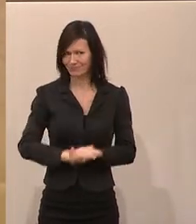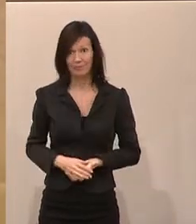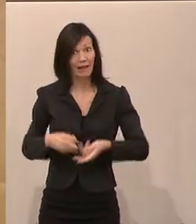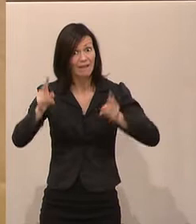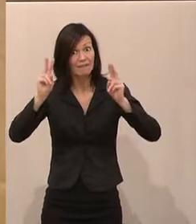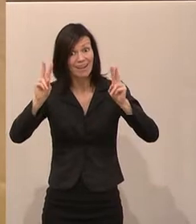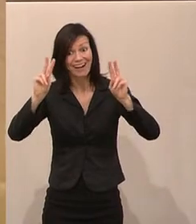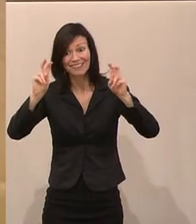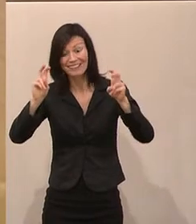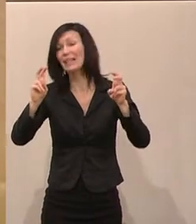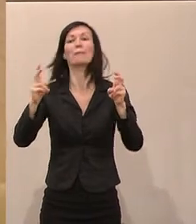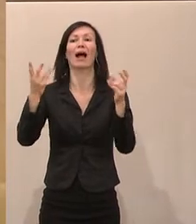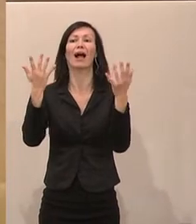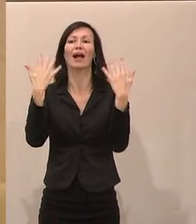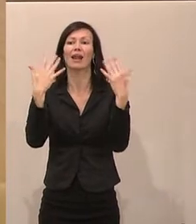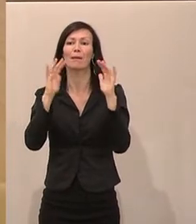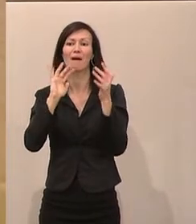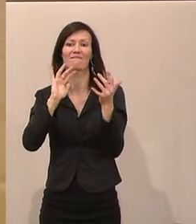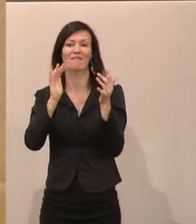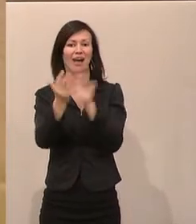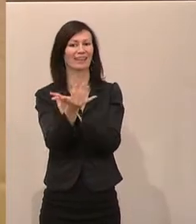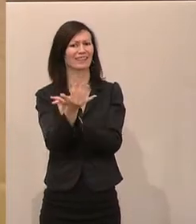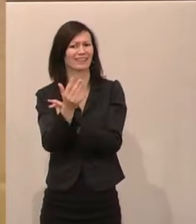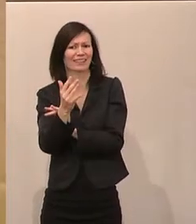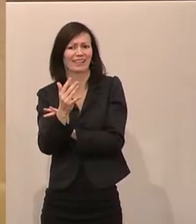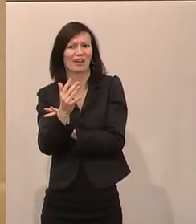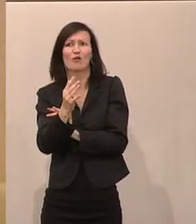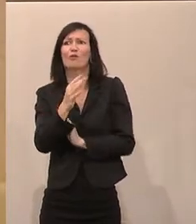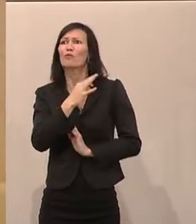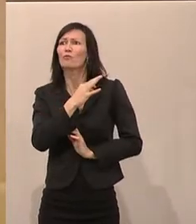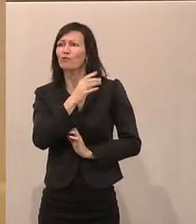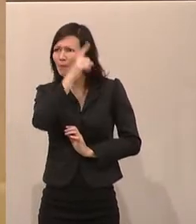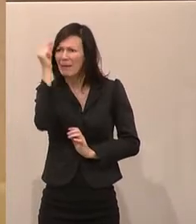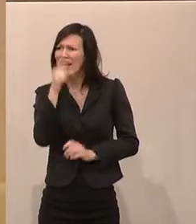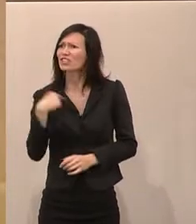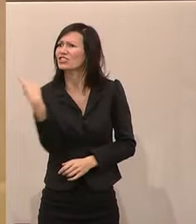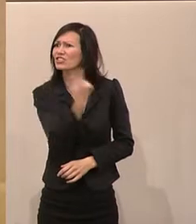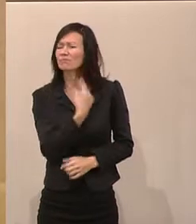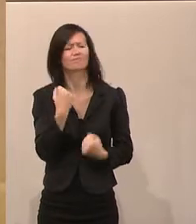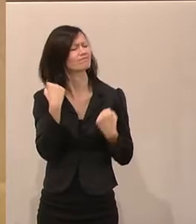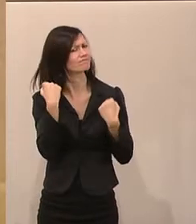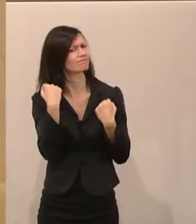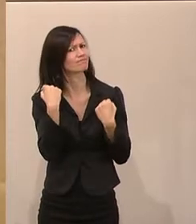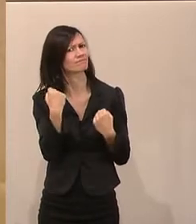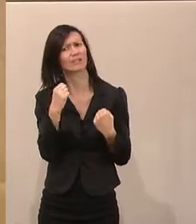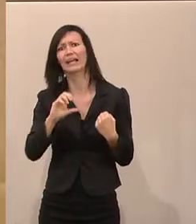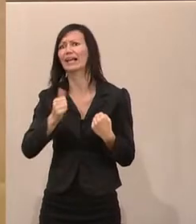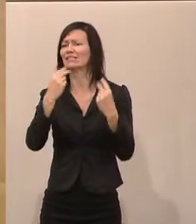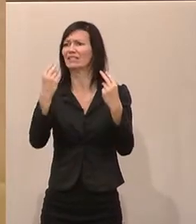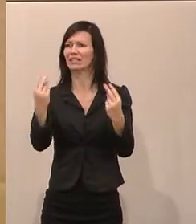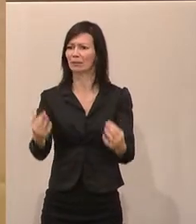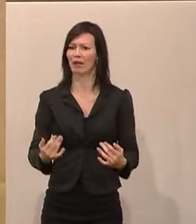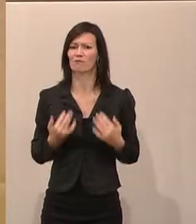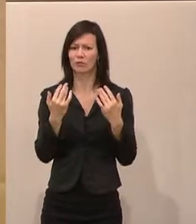Bedeutung für die Menschheit als der Klimawandel. Meistern wir diese Herausforderung, kann das zur konstituierenden Übung einer